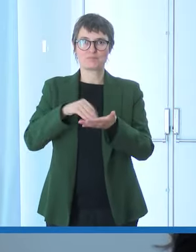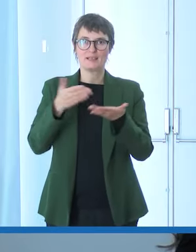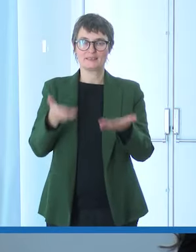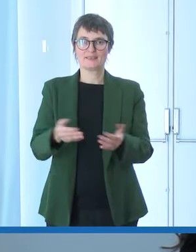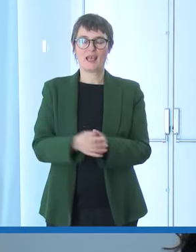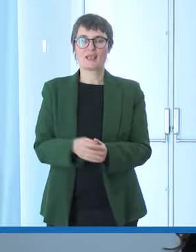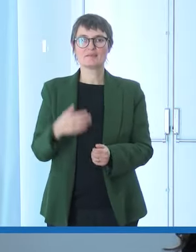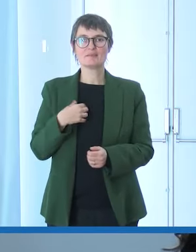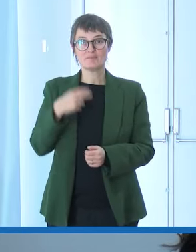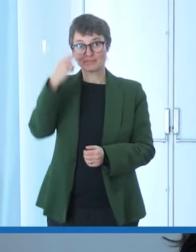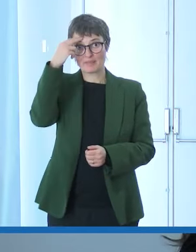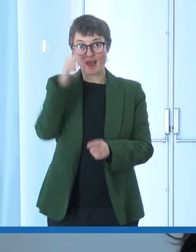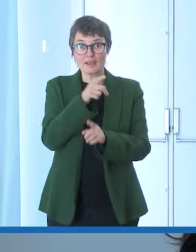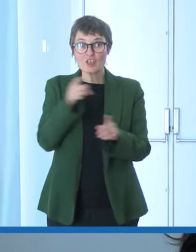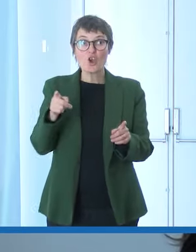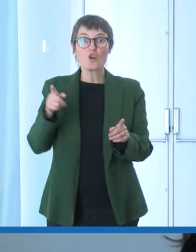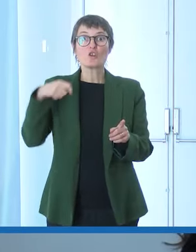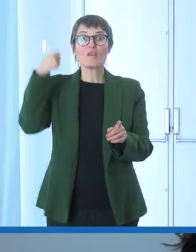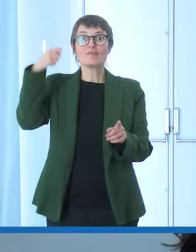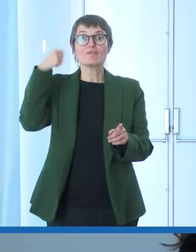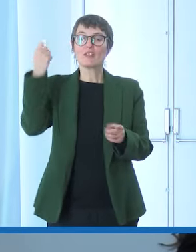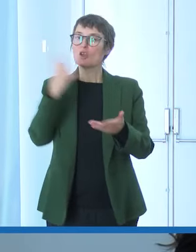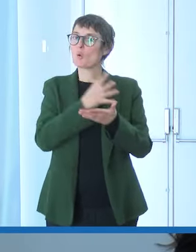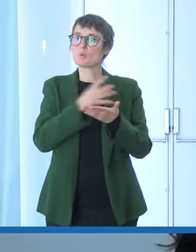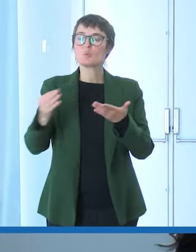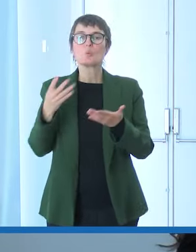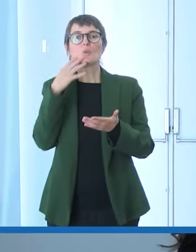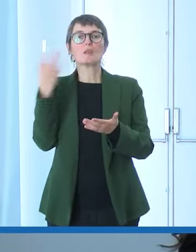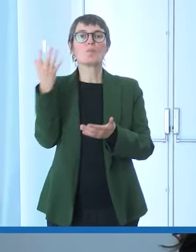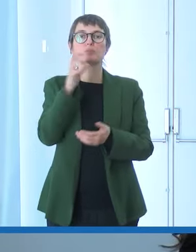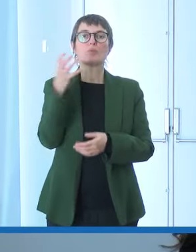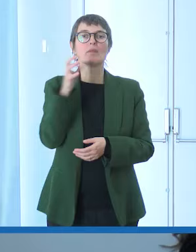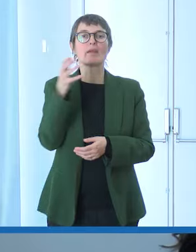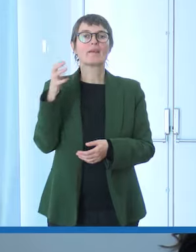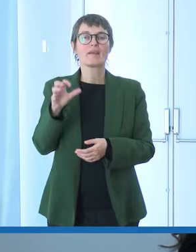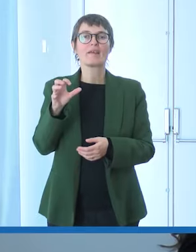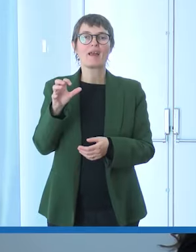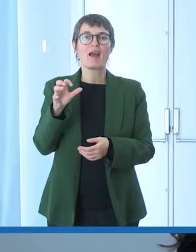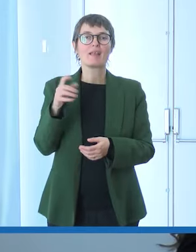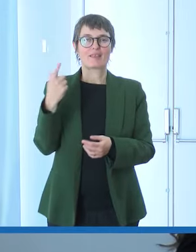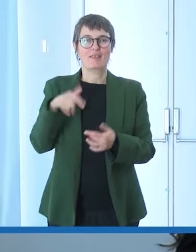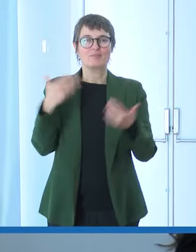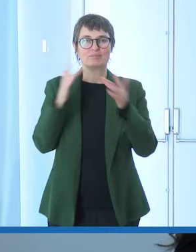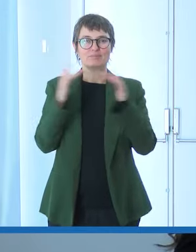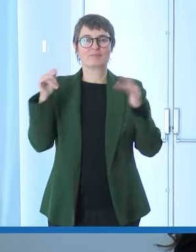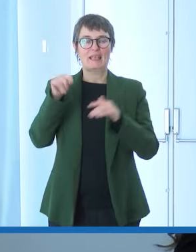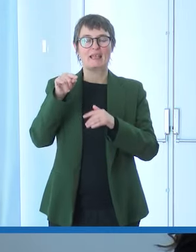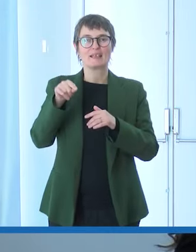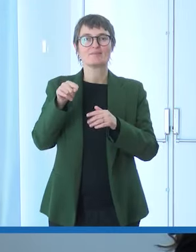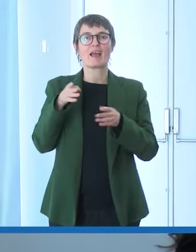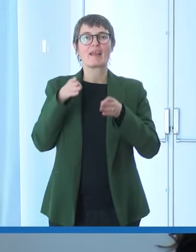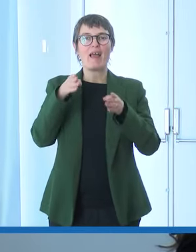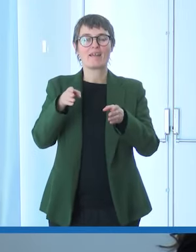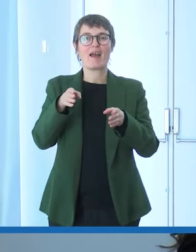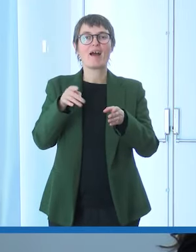i video saranno pubblicati sui canali media del del del del contact center superabile INAIL